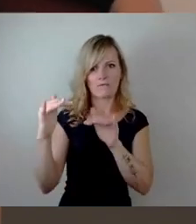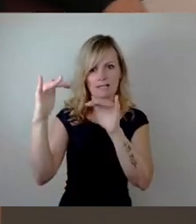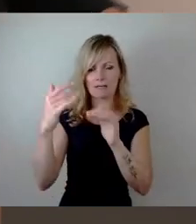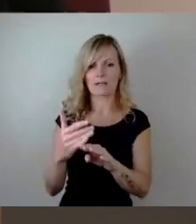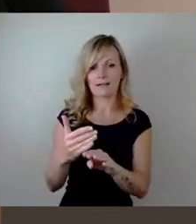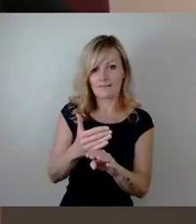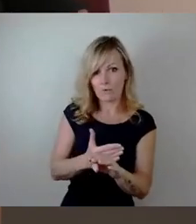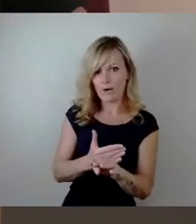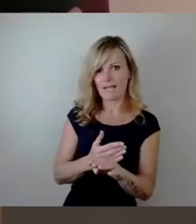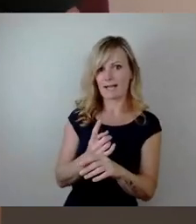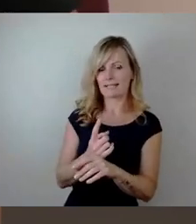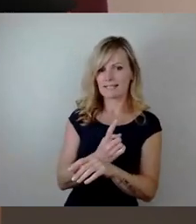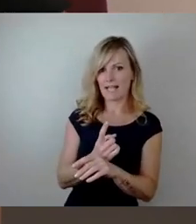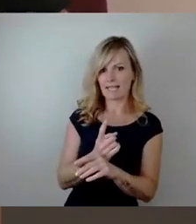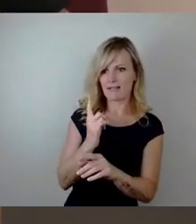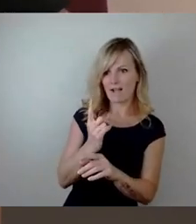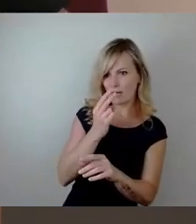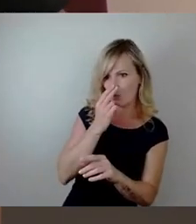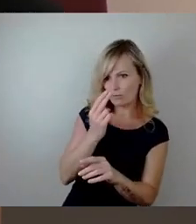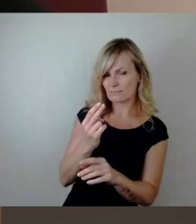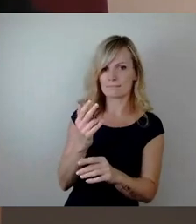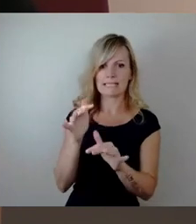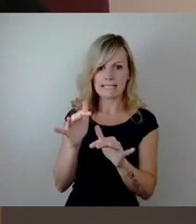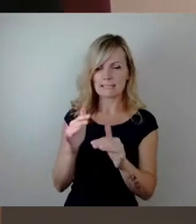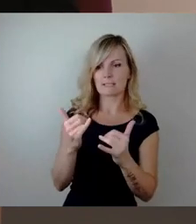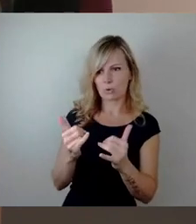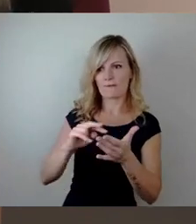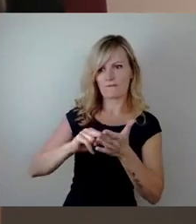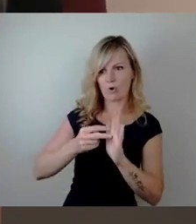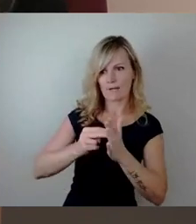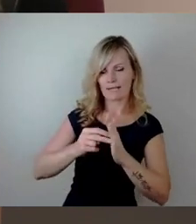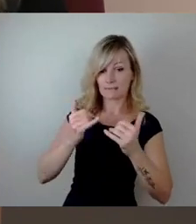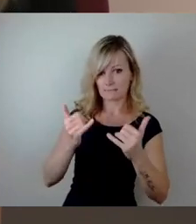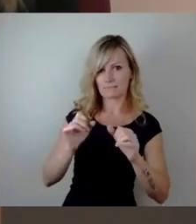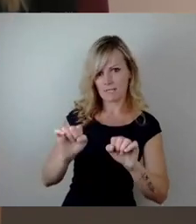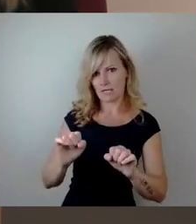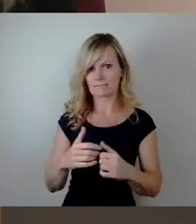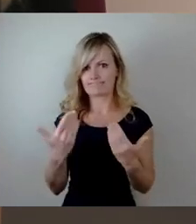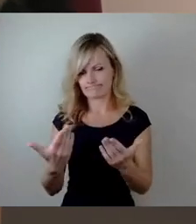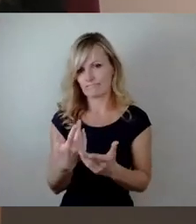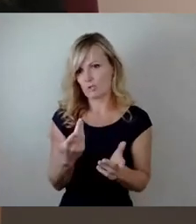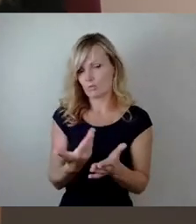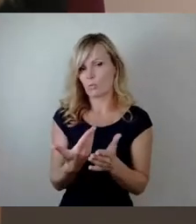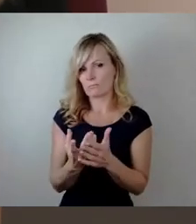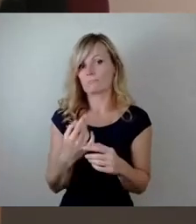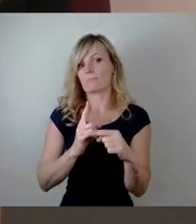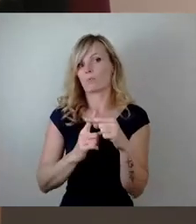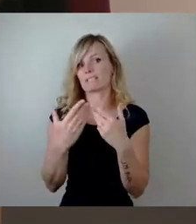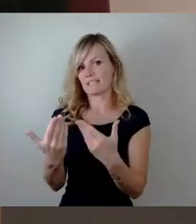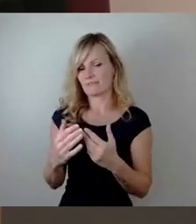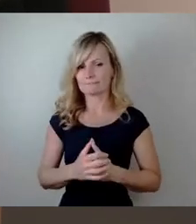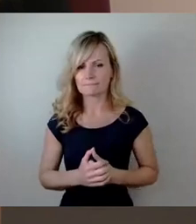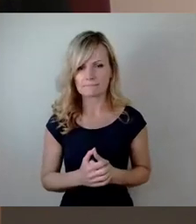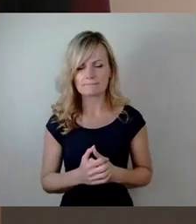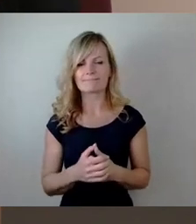nutzen und stellen uns jetzt bereits sehr gut auf. Grundsätzlich muss man natürlich sagen, wenn zwei solche Ereignisse